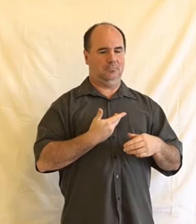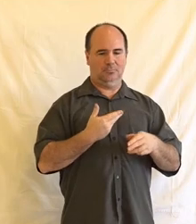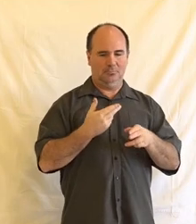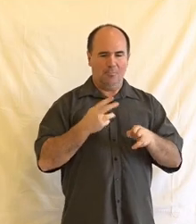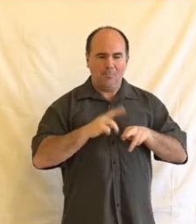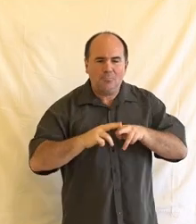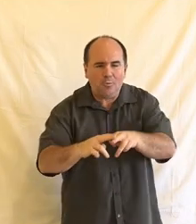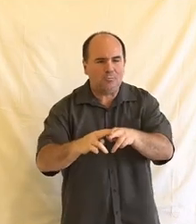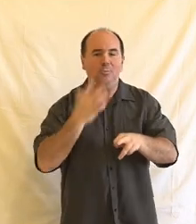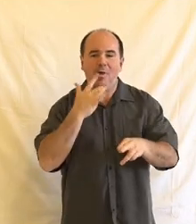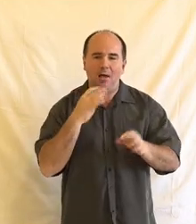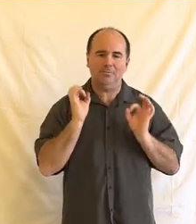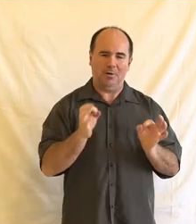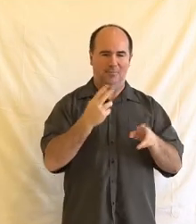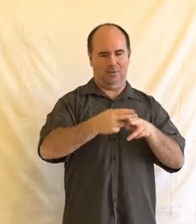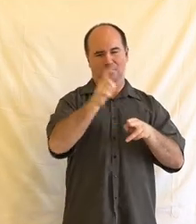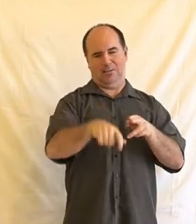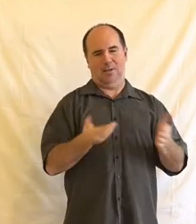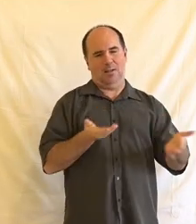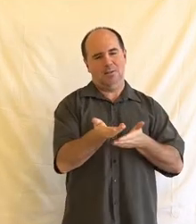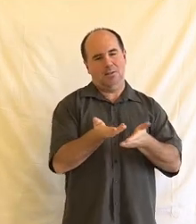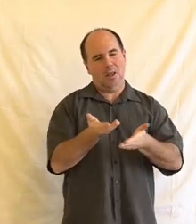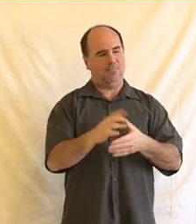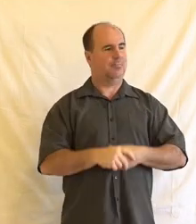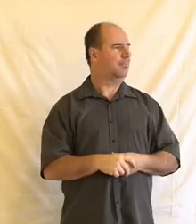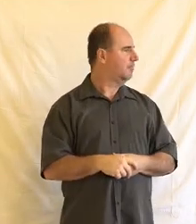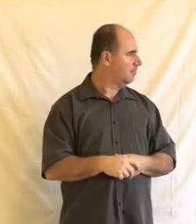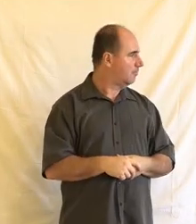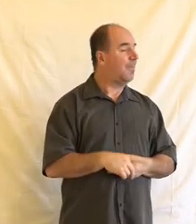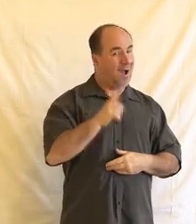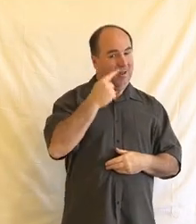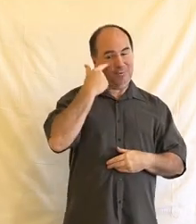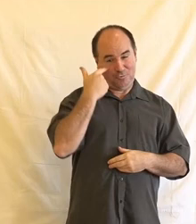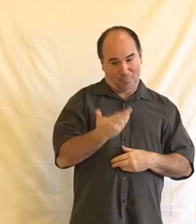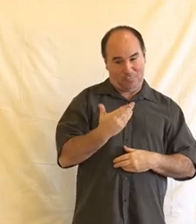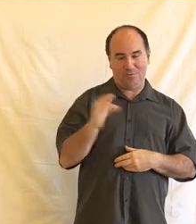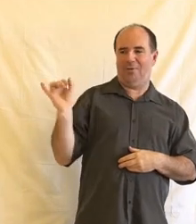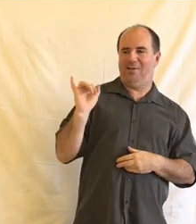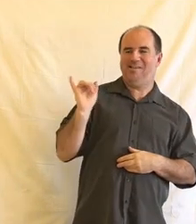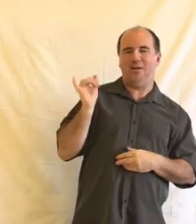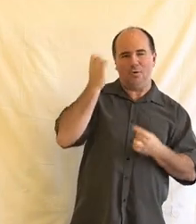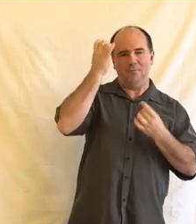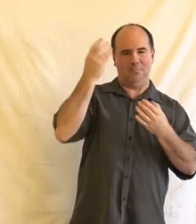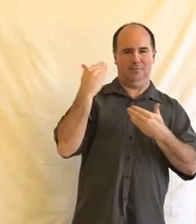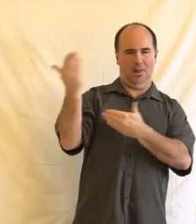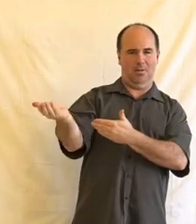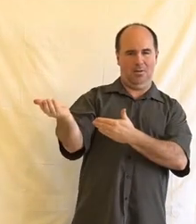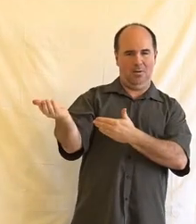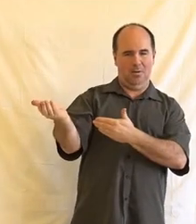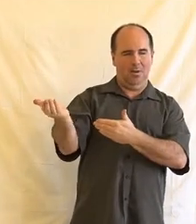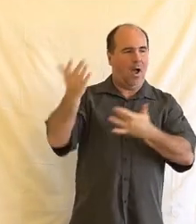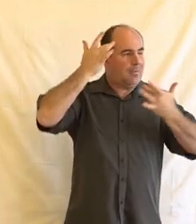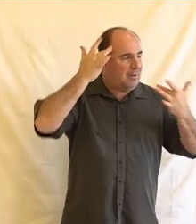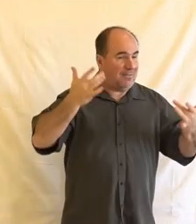samozřejmě ten algoritmus je naprosto neprůhledný, netransparentní. Někdo ho nějak udělal, někdo ho nějak vymyslel. A nejsme schopni tam mít